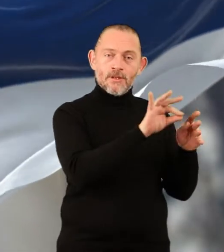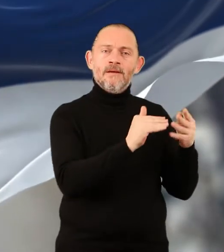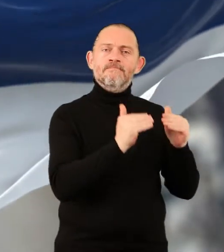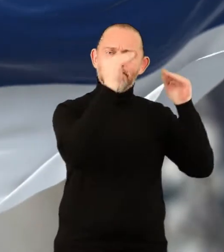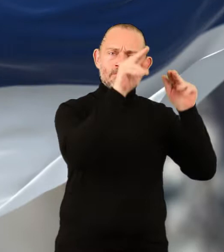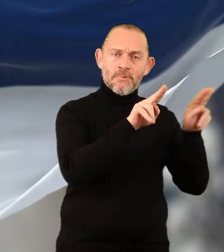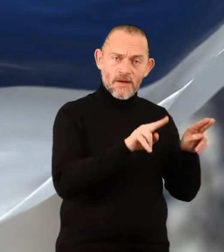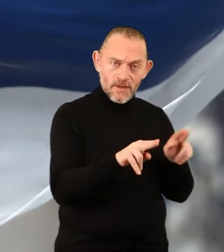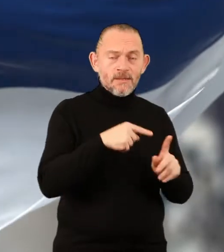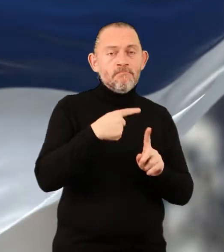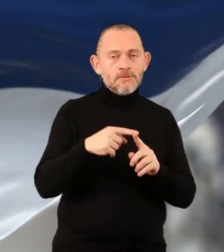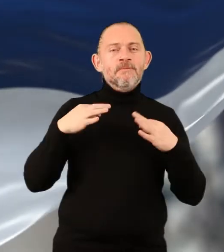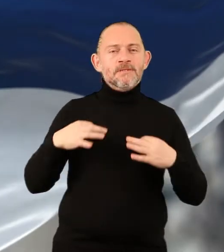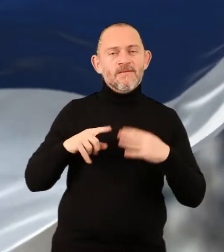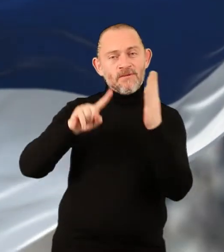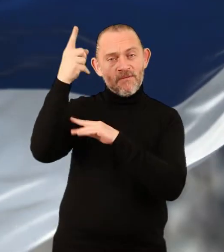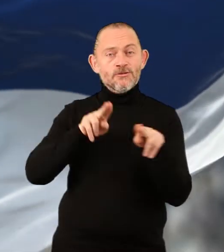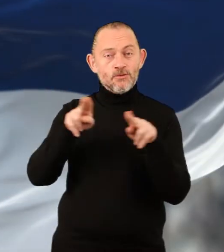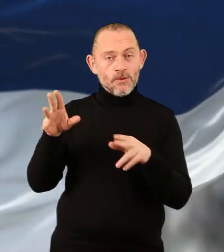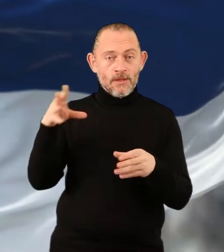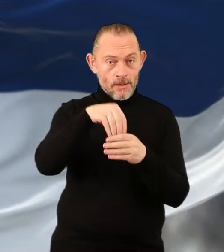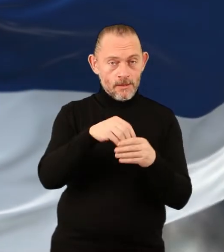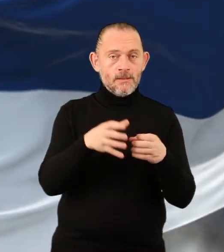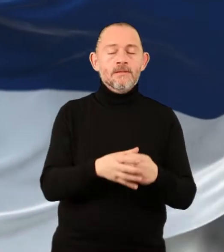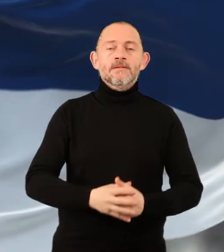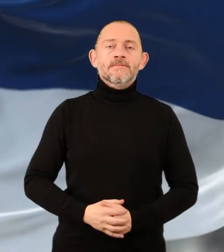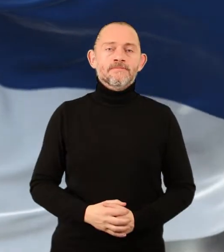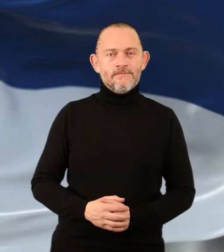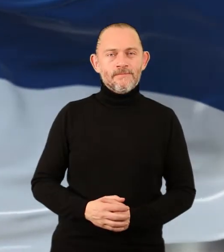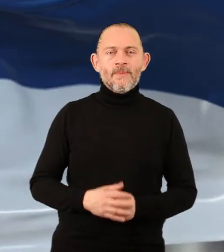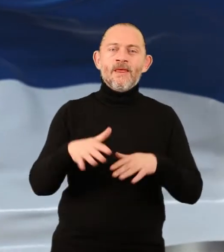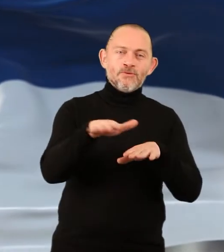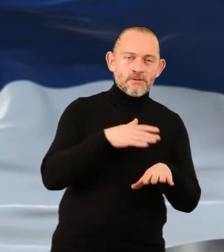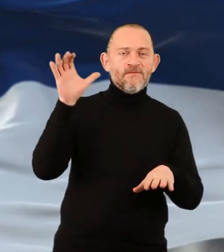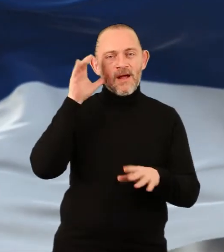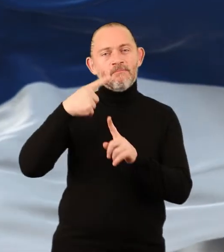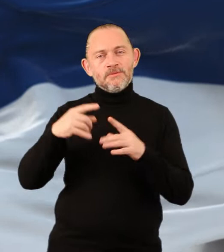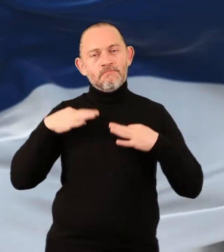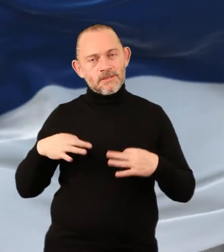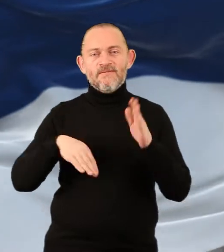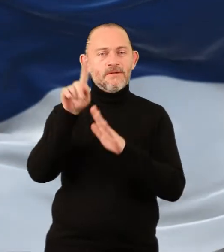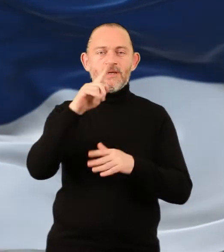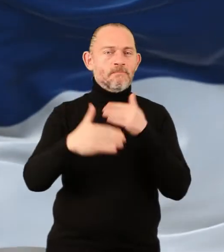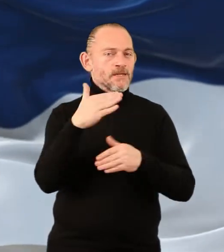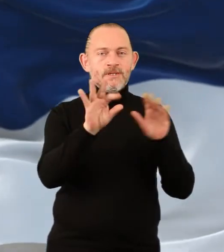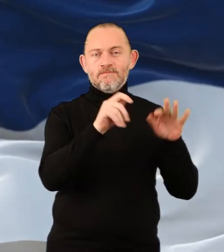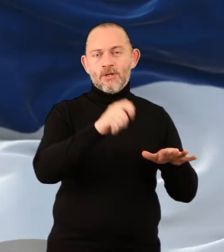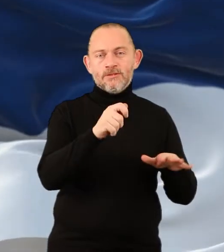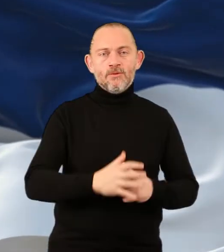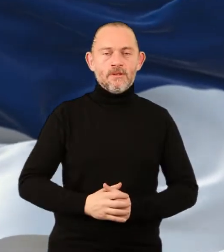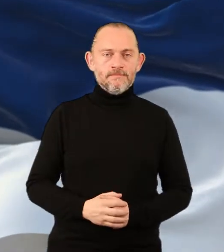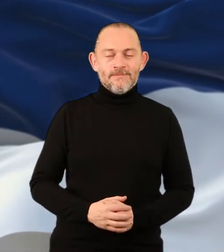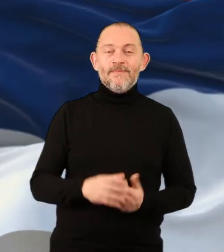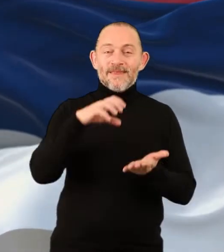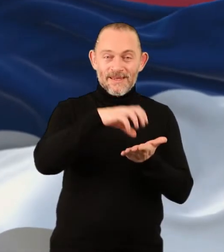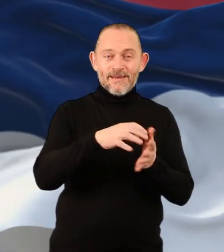pravnika koje bira Narodna skupština i predsednih Vrhovnog suda. Predstavnici izvršne i zakonodavne vlasti više ne učestvuju u